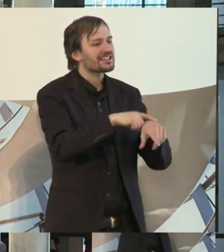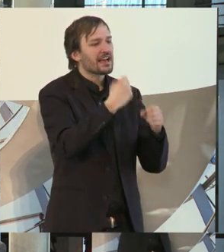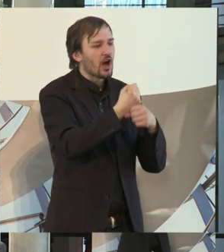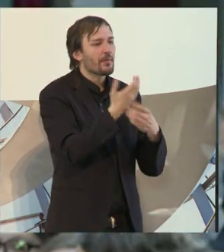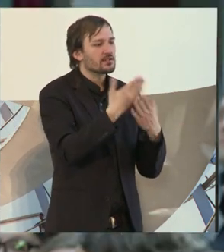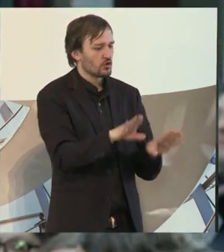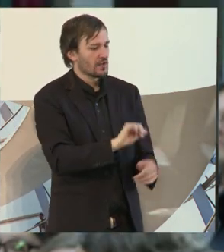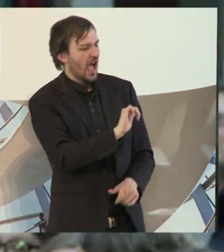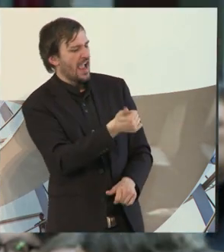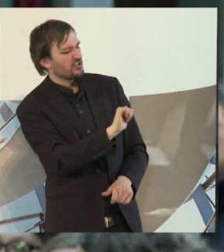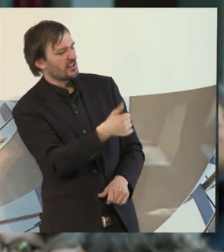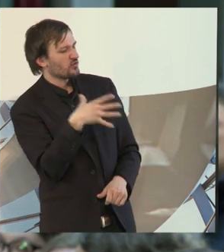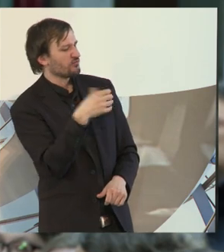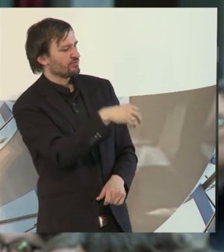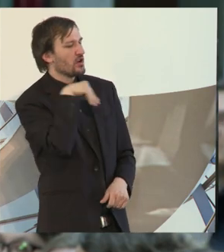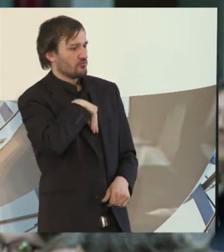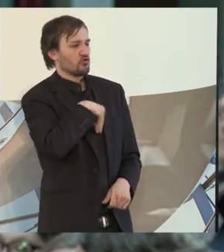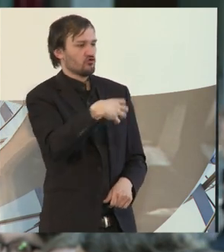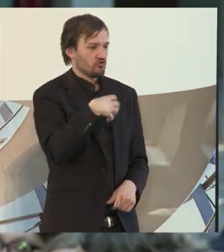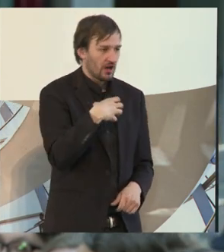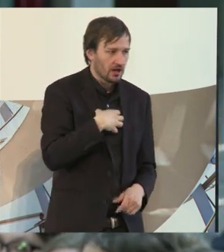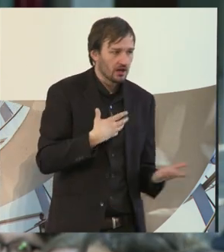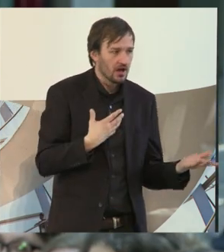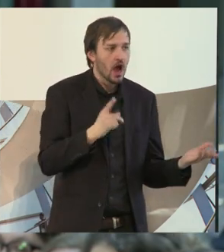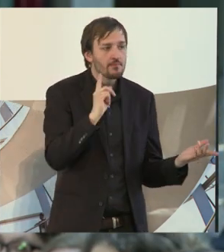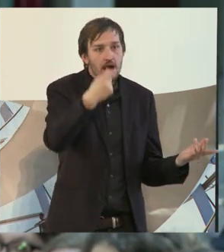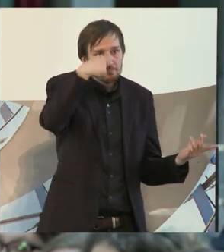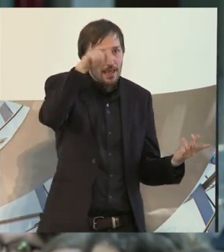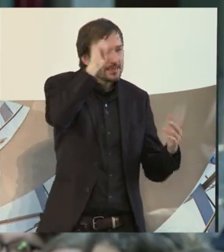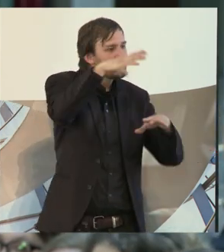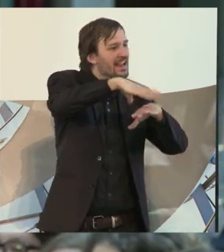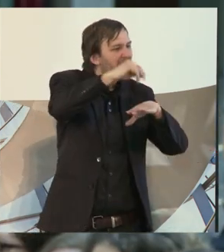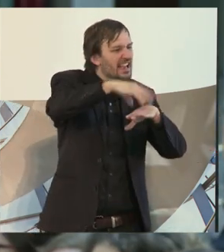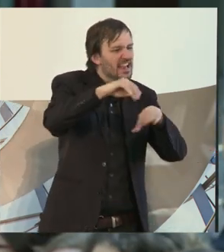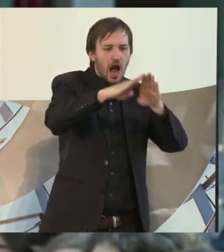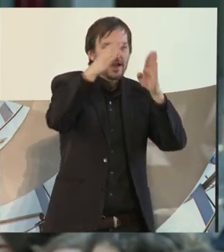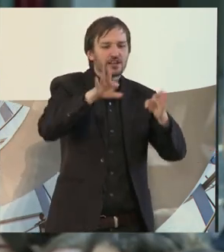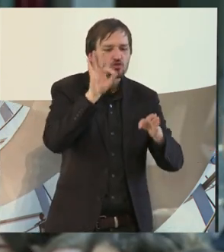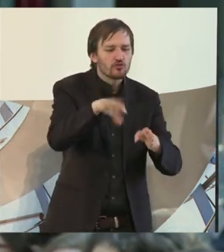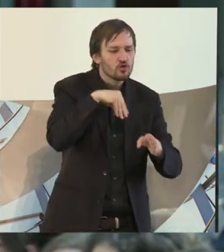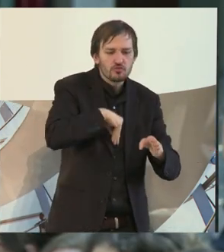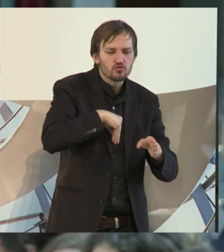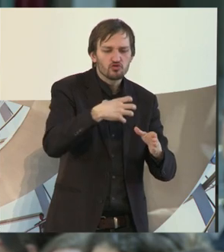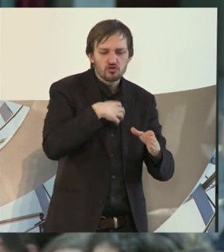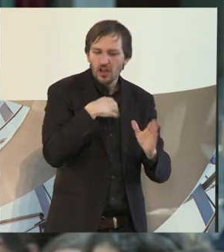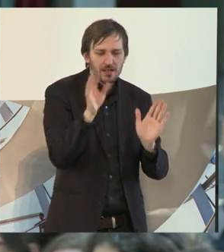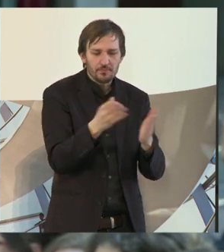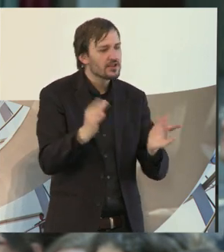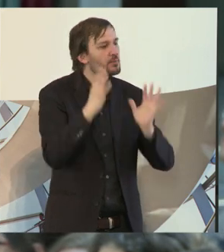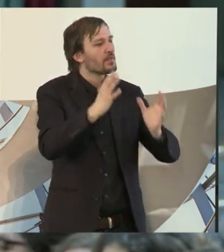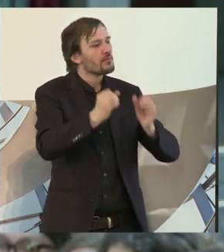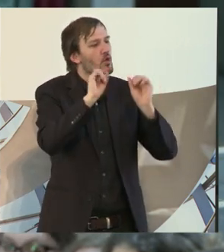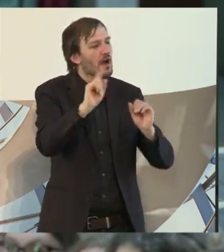eingeschätzt. Es gibt in Berlin zum Beispiel keine einzige Reha-Einrichtung für psychisch Kranke, auch in Brandenburg nicht.